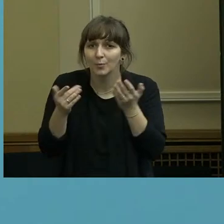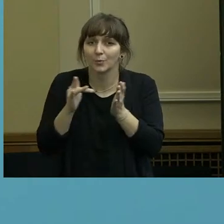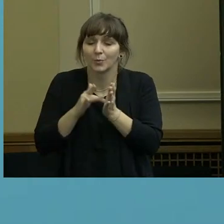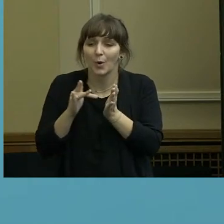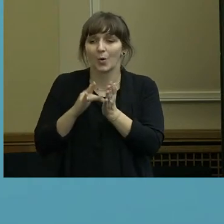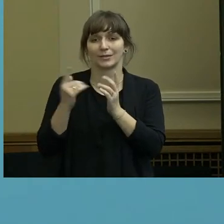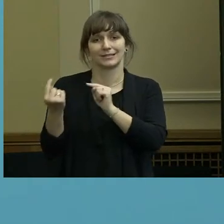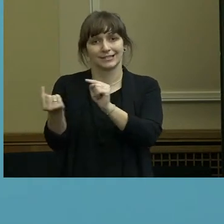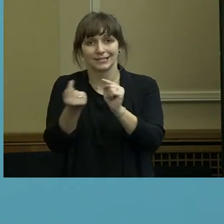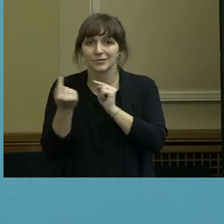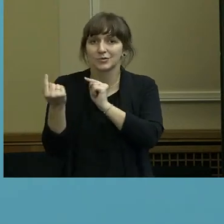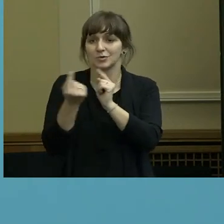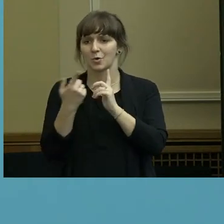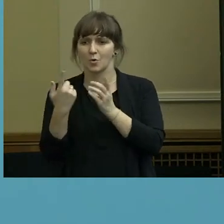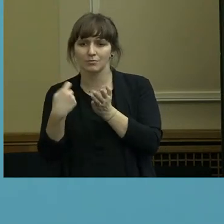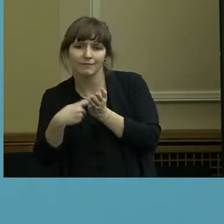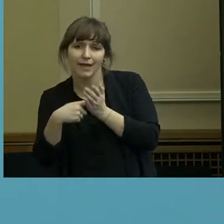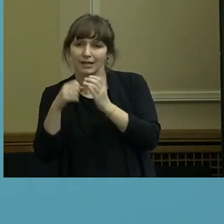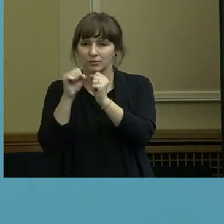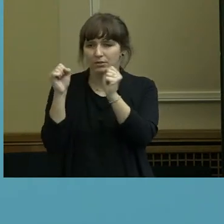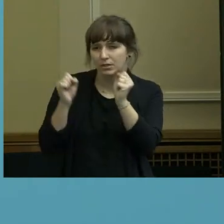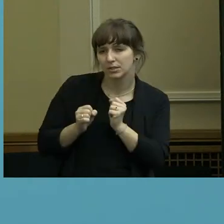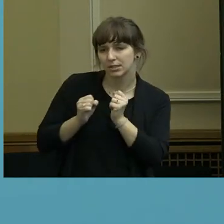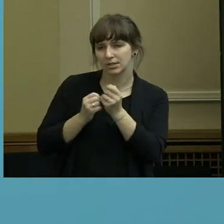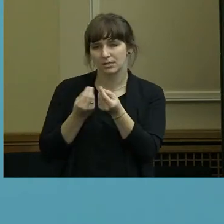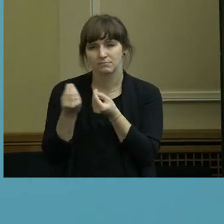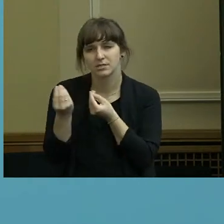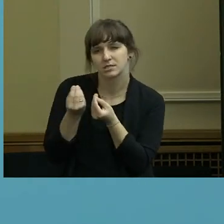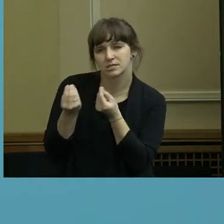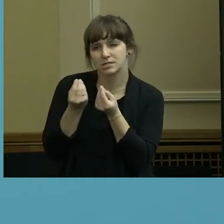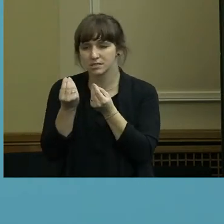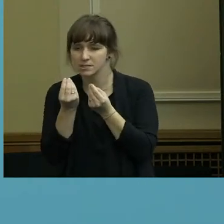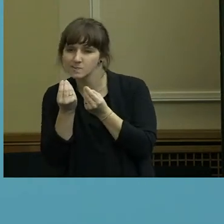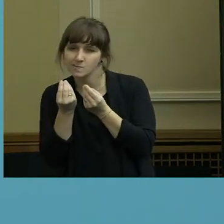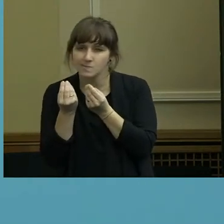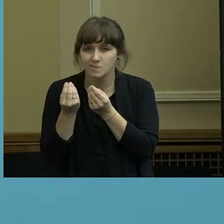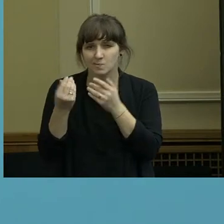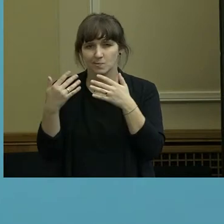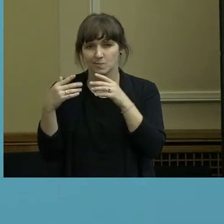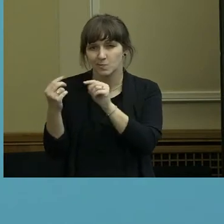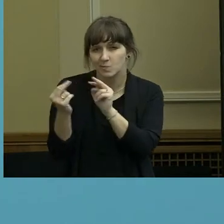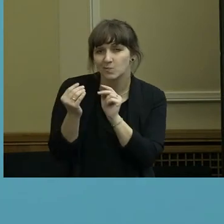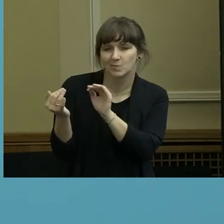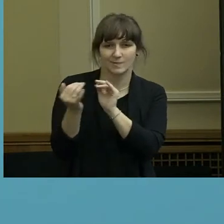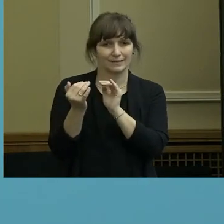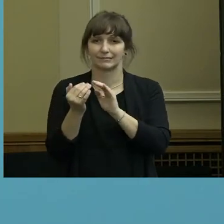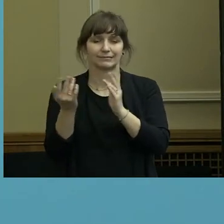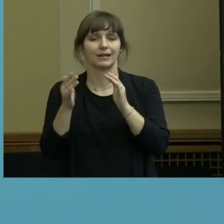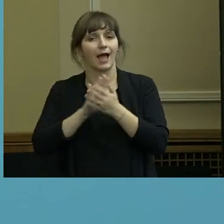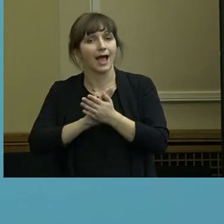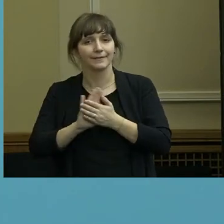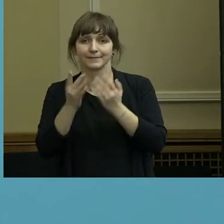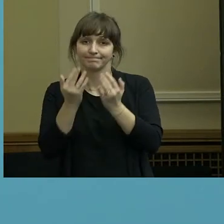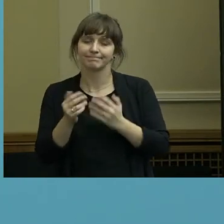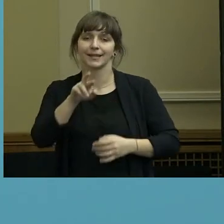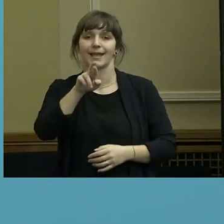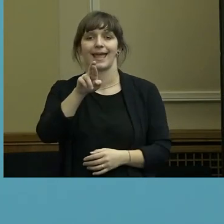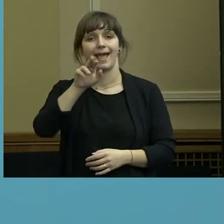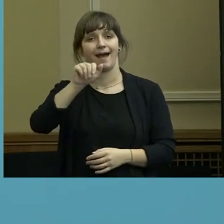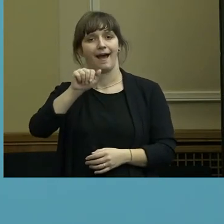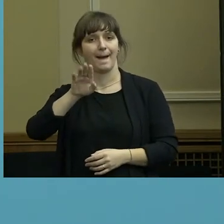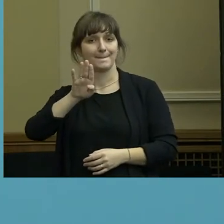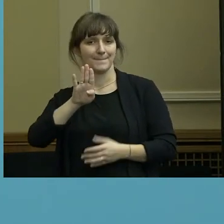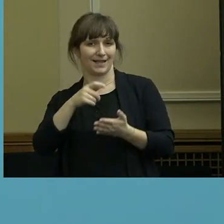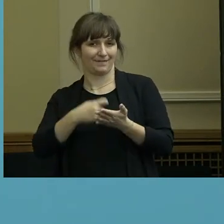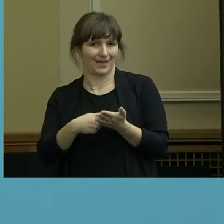Bewertungssystem gepokert, sondern es werden, es wird der sogenannte RAB-Wert ermittelt. Das